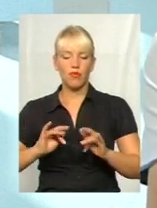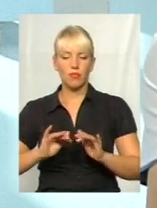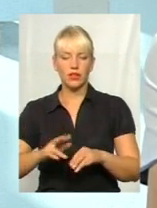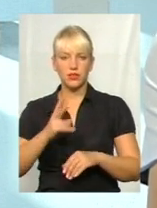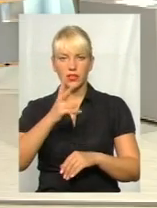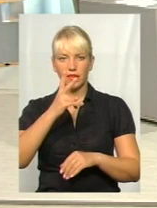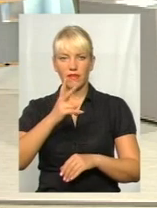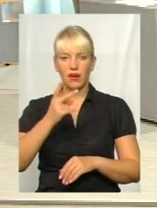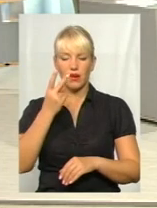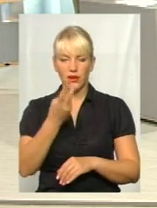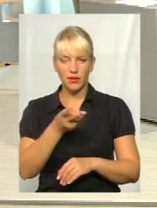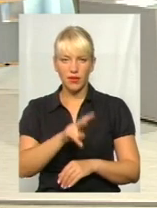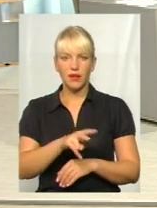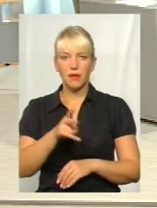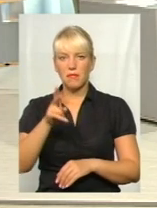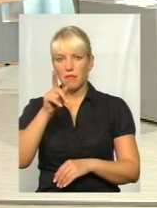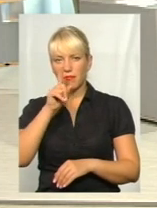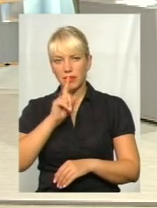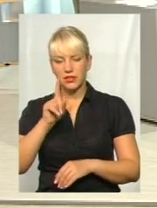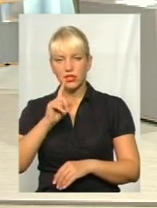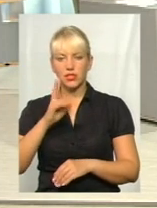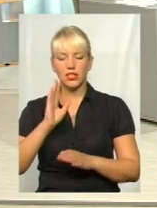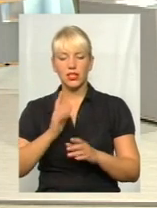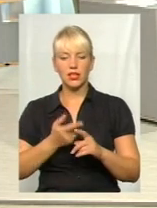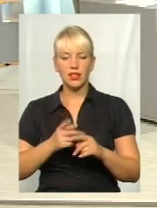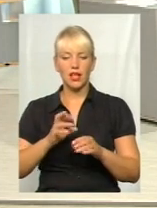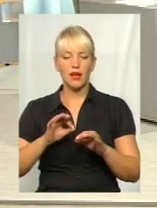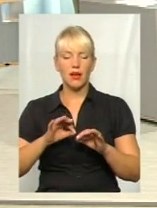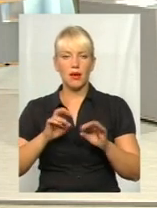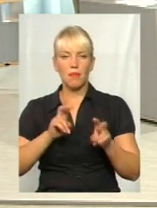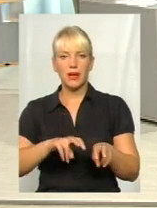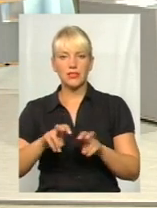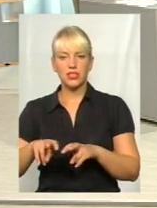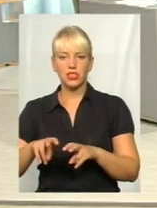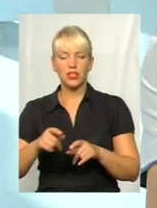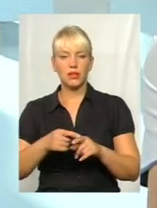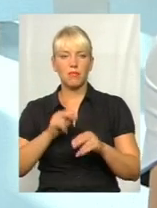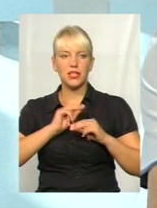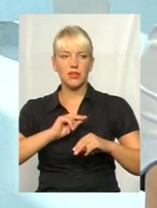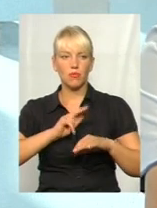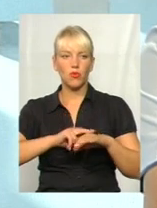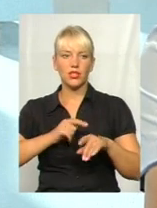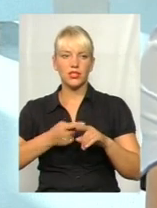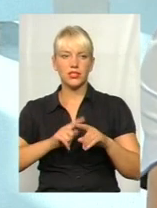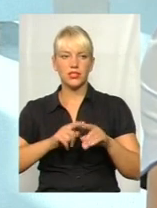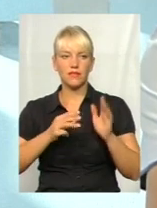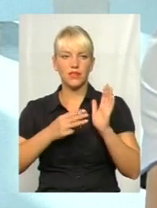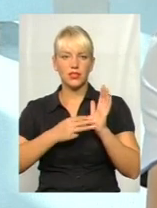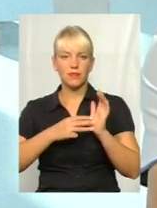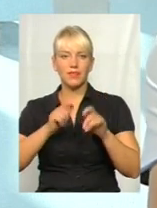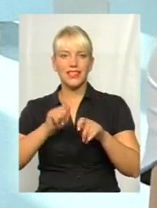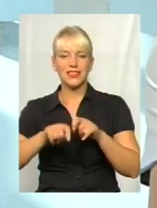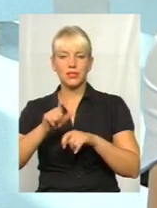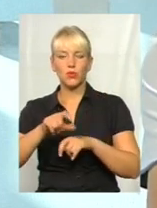два місячники під час цих двох місячників, такі на пасажири-перевізники, працівниками нашого управління, а в нас фактично це вісім інспекторів, тільки